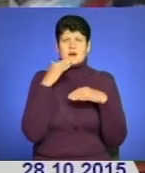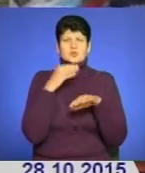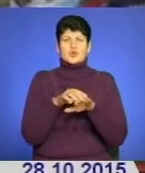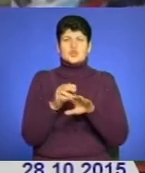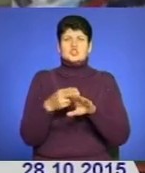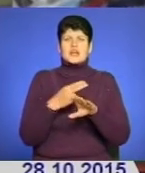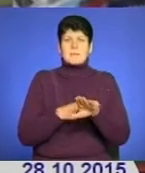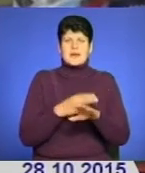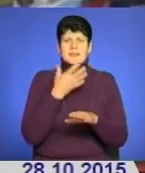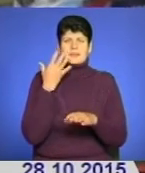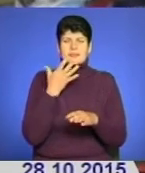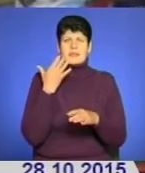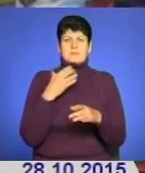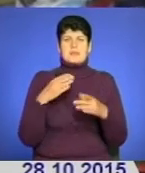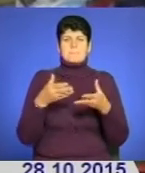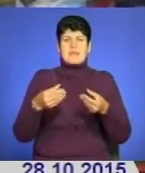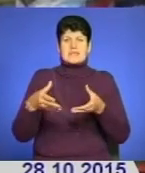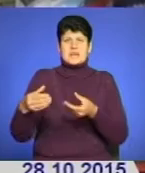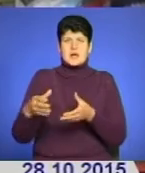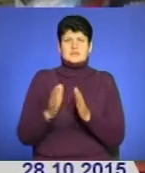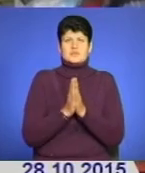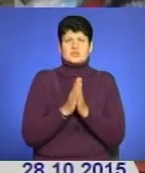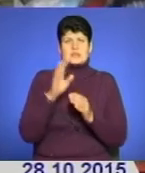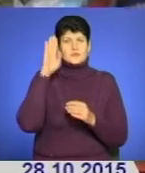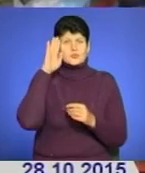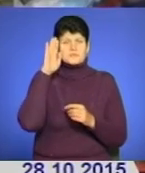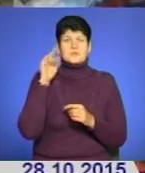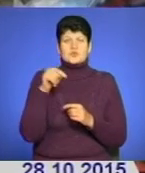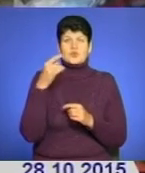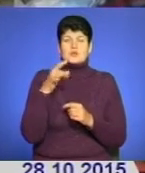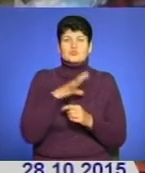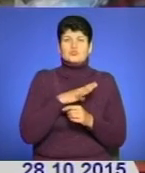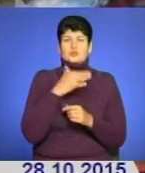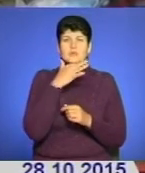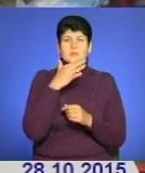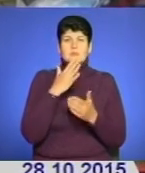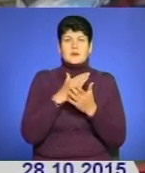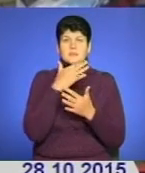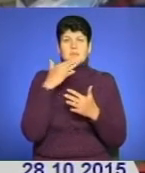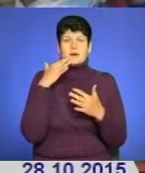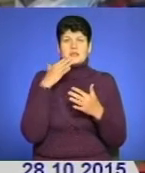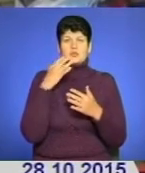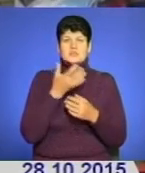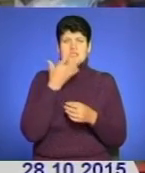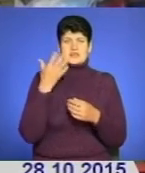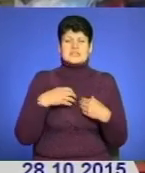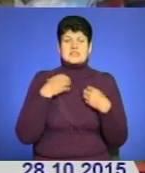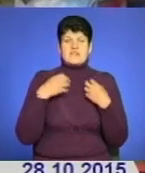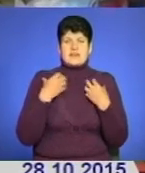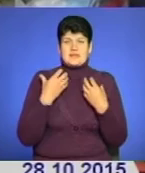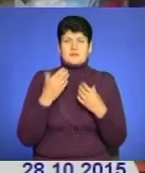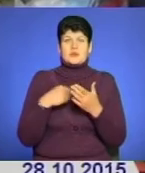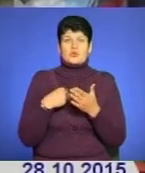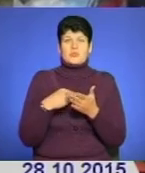теплих, взяли кілька матрасів, або просили хлопці. Цього разу дуже багато маємо флісових сведрів і теплих сведрів. Ми їх